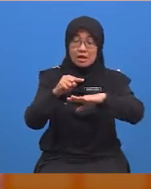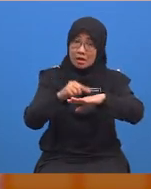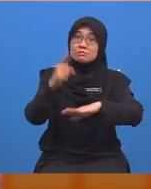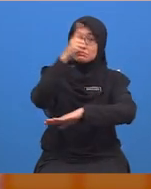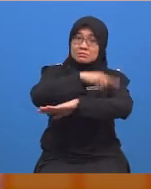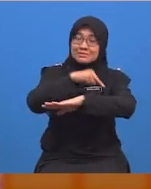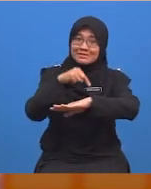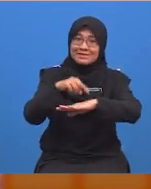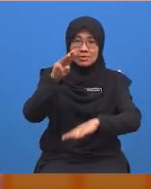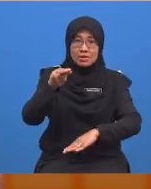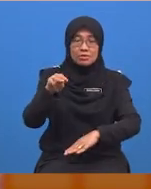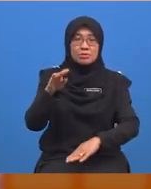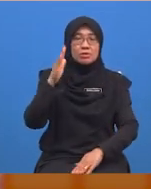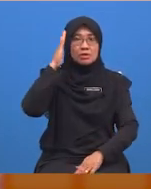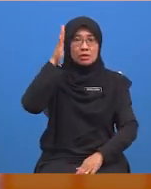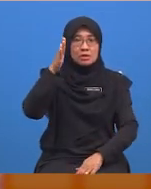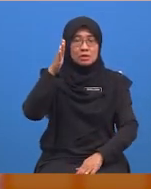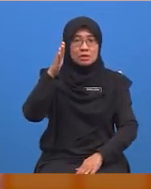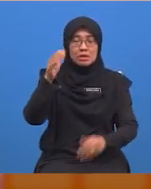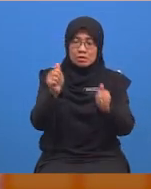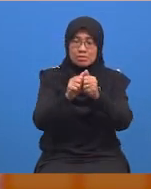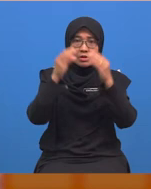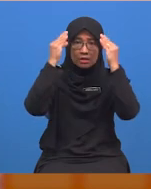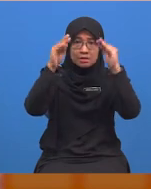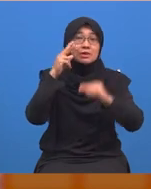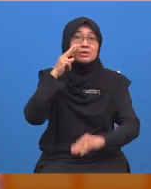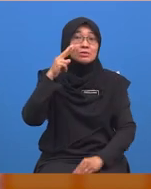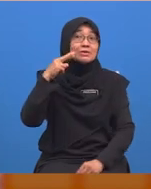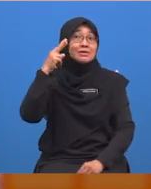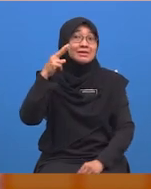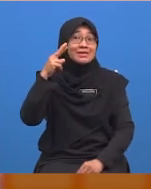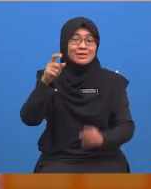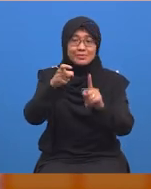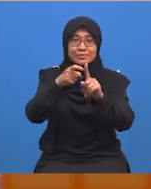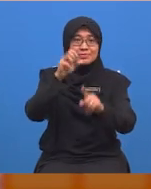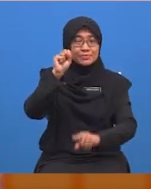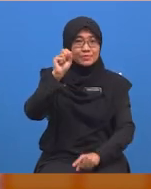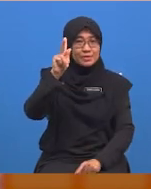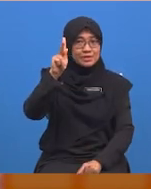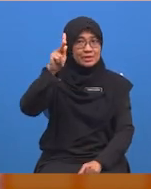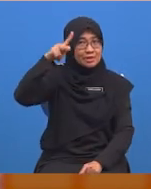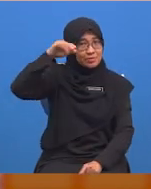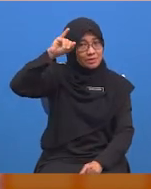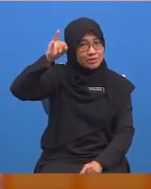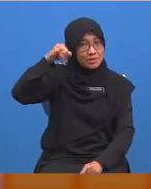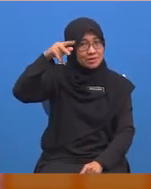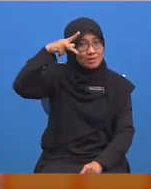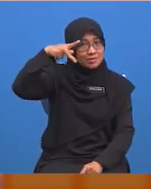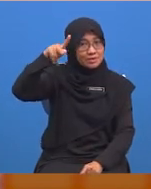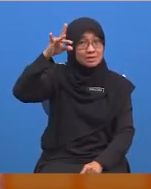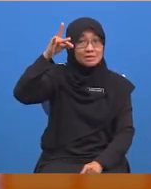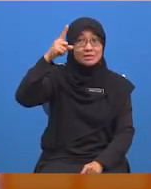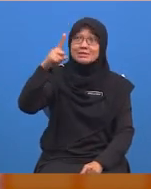Bersama dengan saya, Cikgu Rahayu dari SK Putrajaya Presiden 11.1